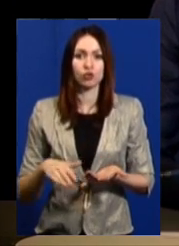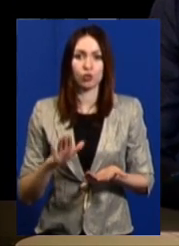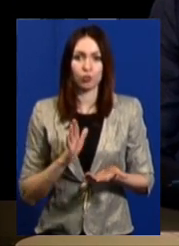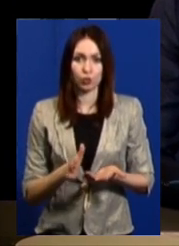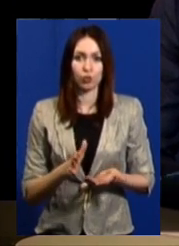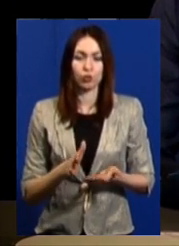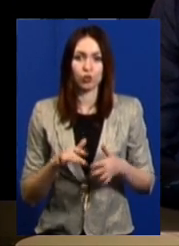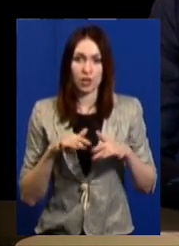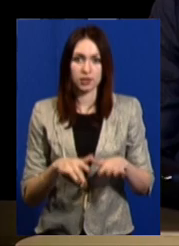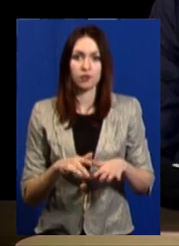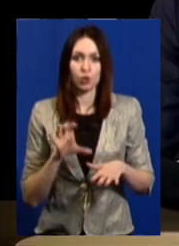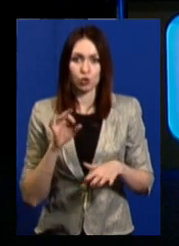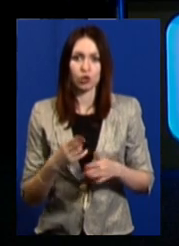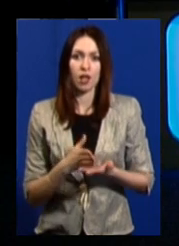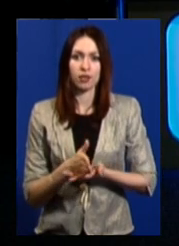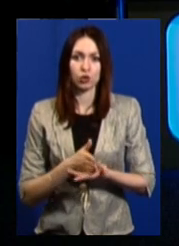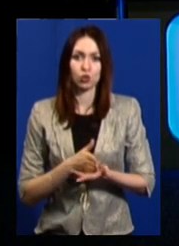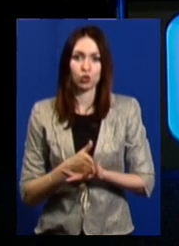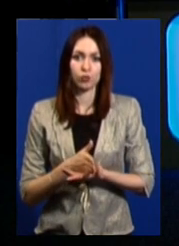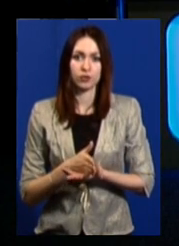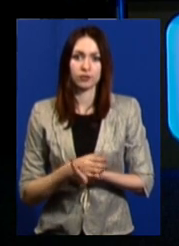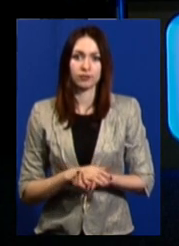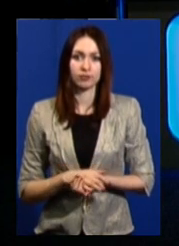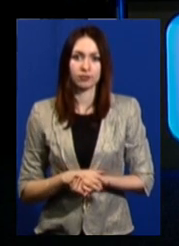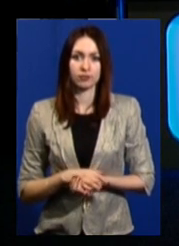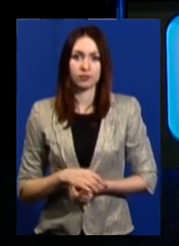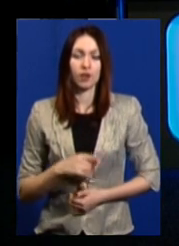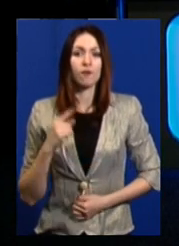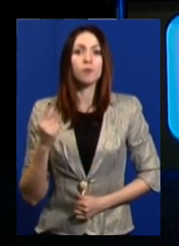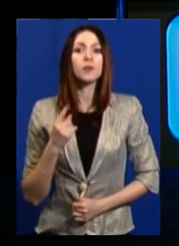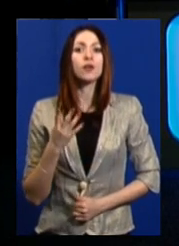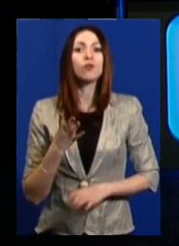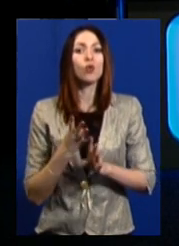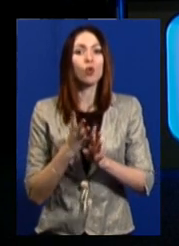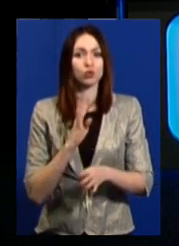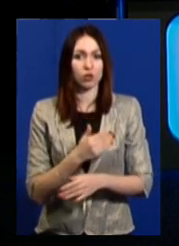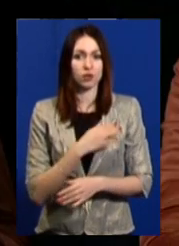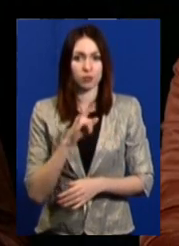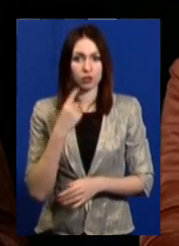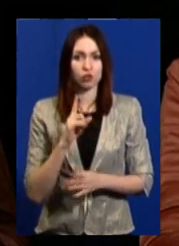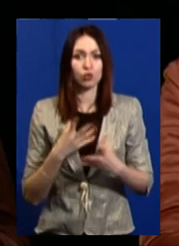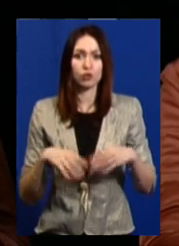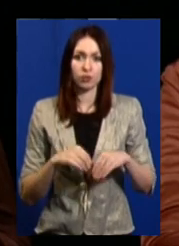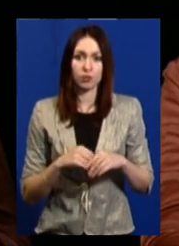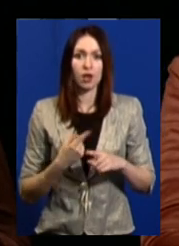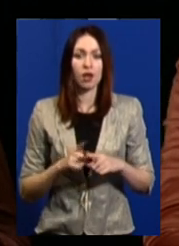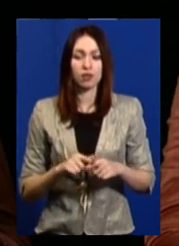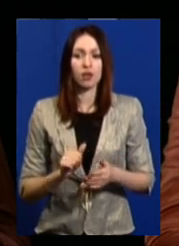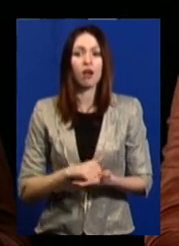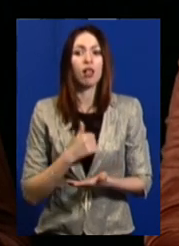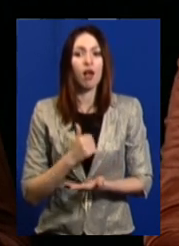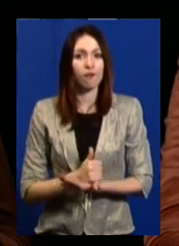дії соціальних служб? Перш за все, хотілося б сказати, що сім'я, мабуть, це головне,